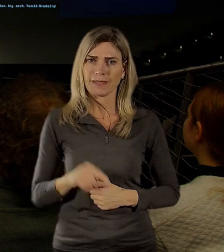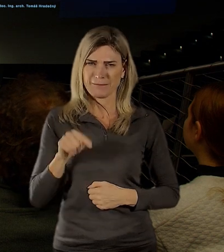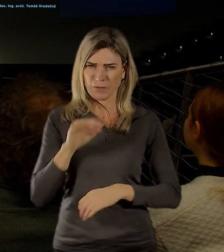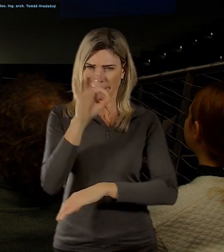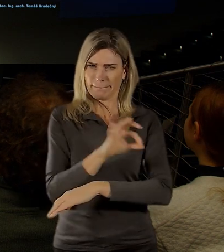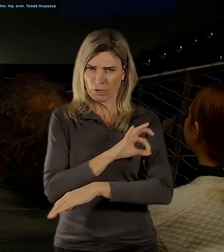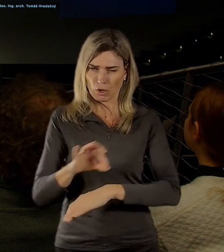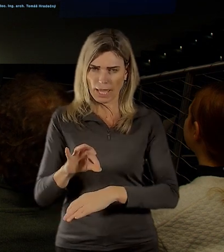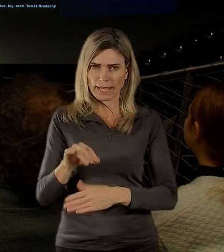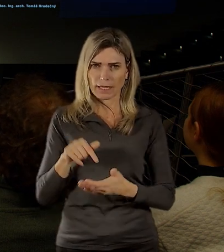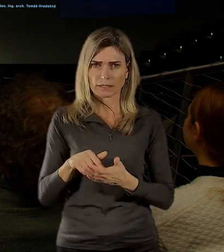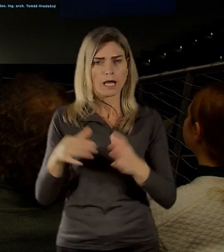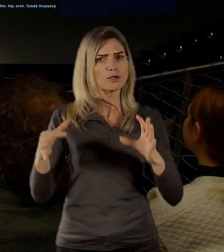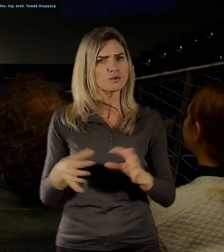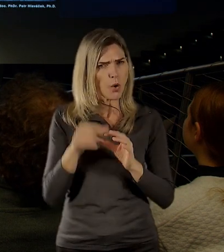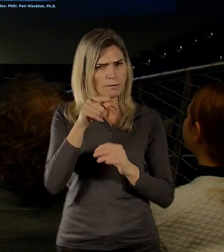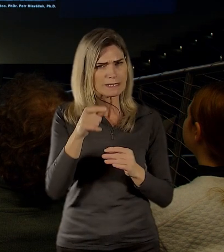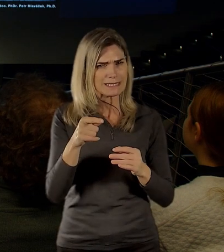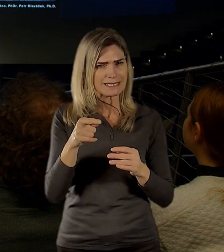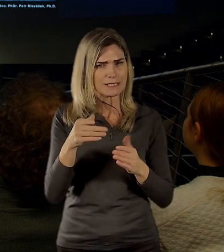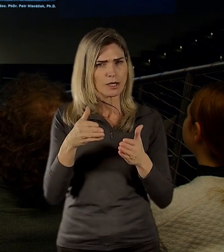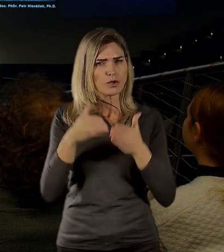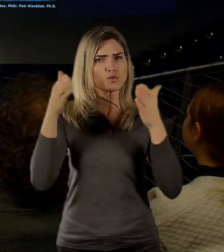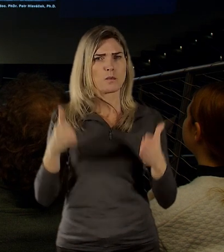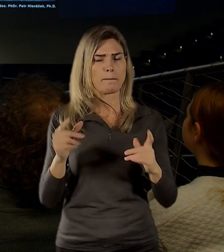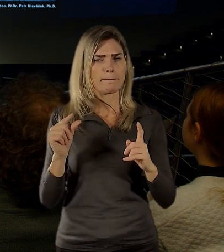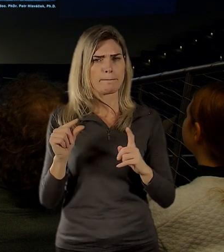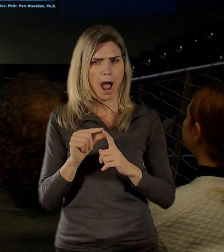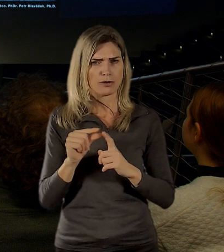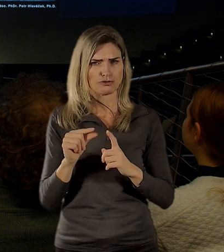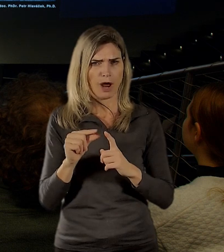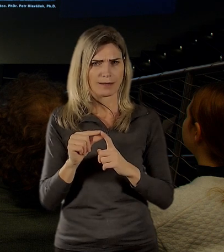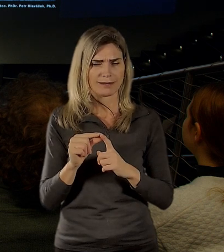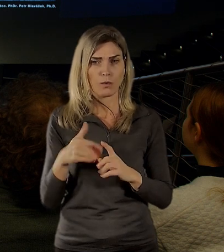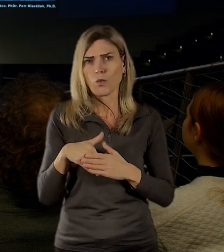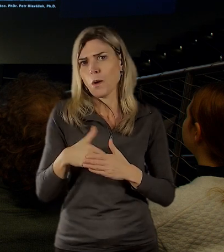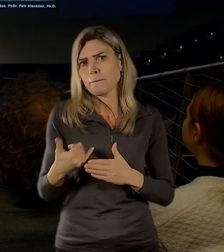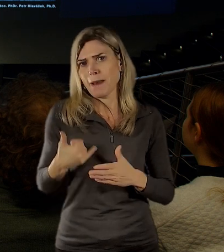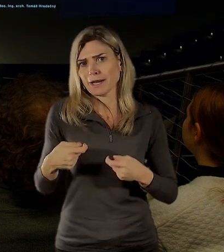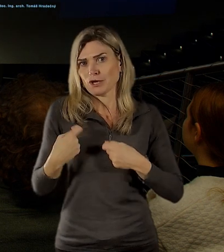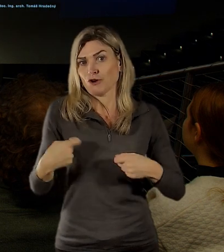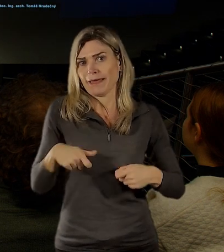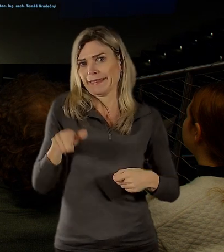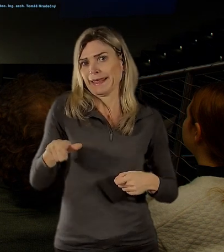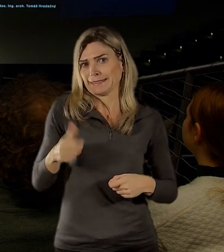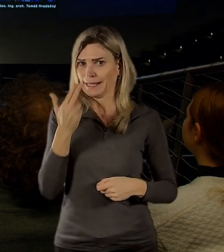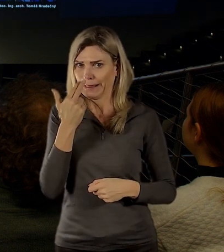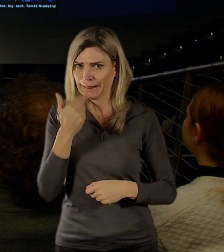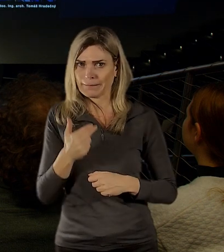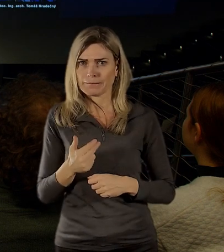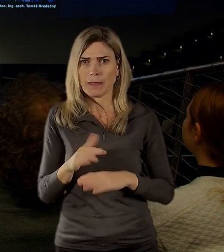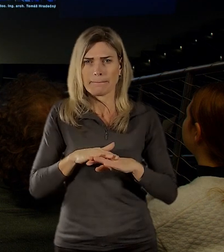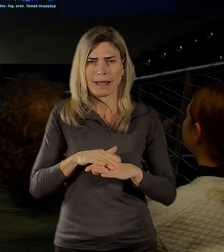Domů pážat, pardon, musím se s tím seznámit trošku.